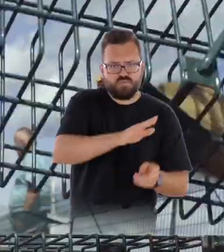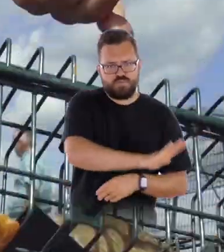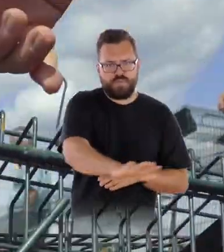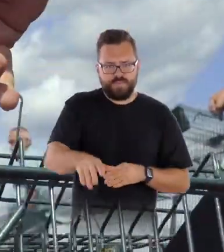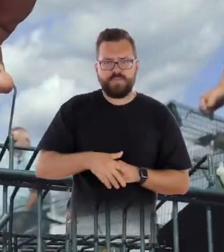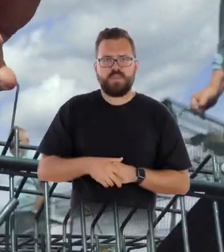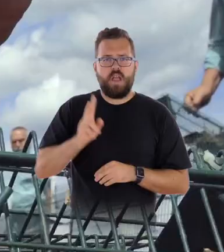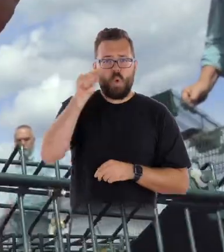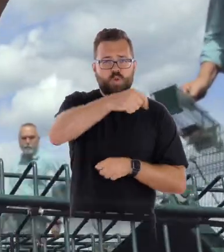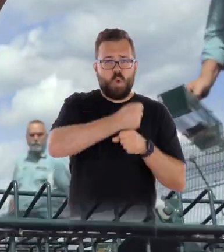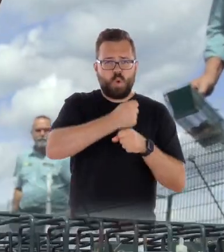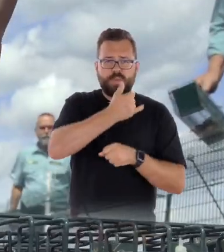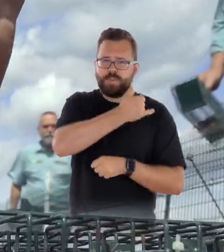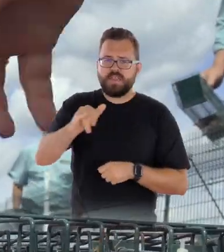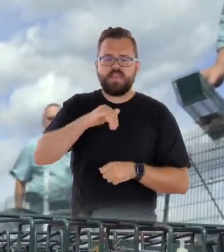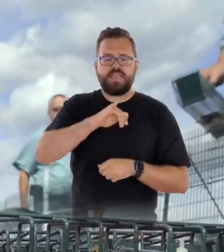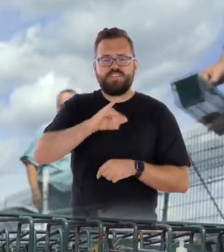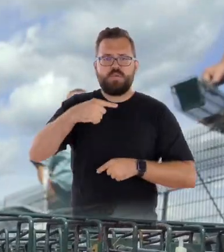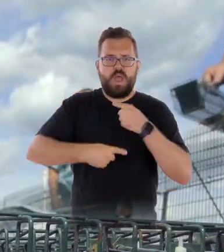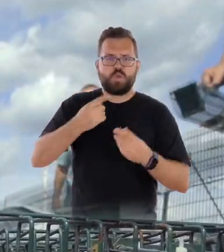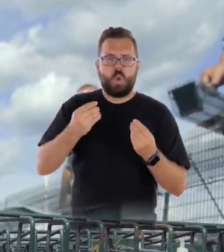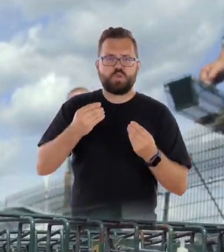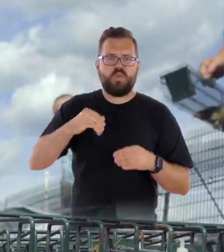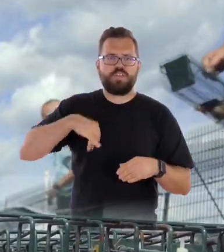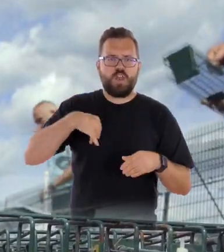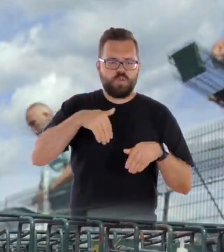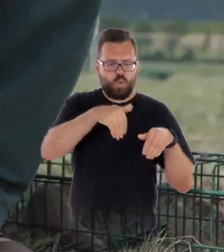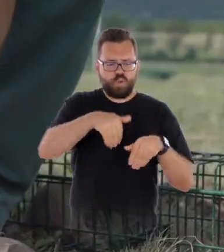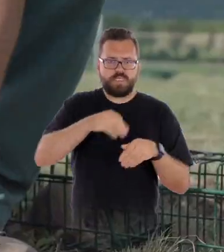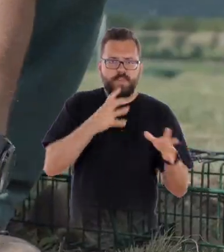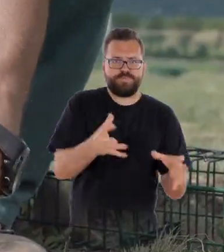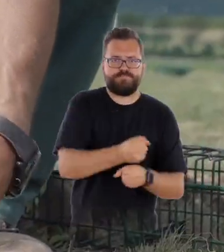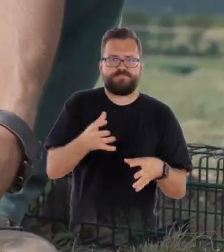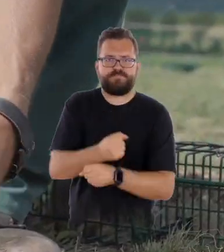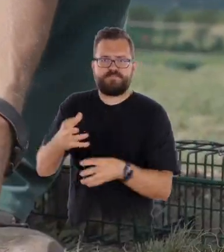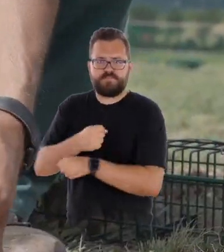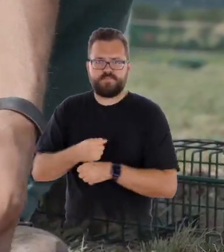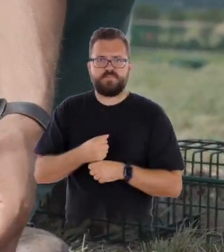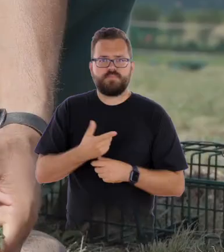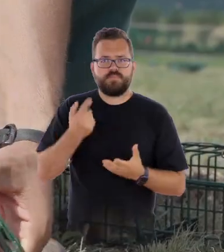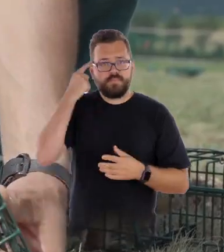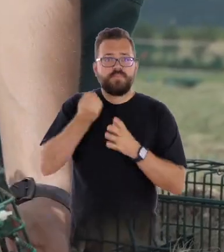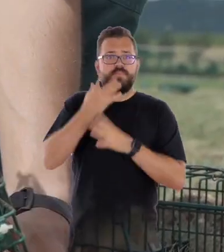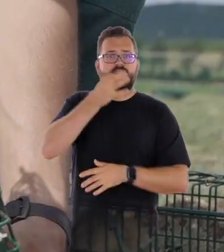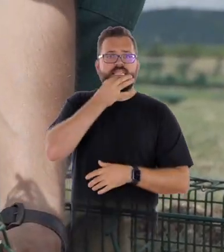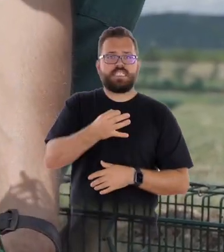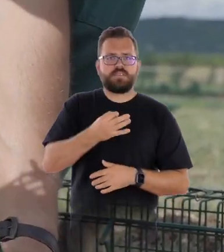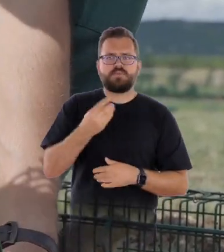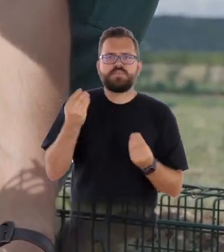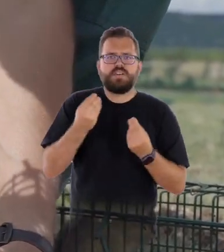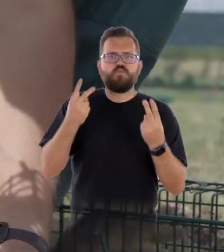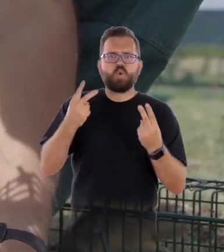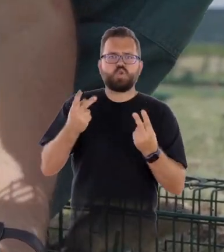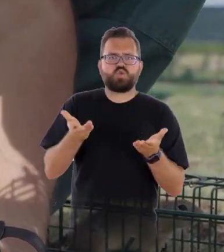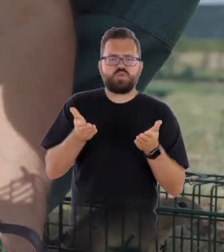évben túlnyomó részt a fiatal egyedeket fogják be. Felmerülhet a kérdés, miért is olyan fontos ez az apró állat.